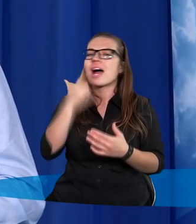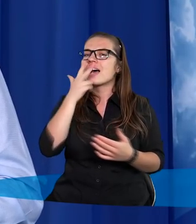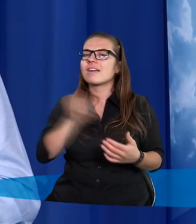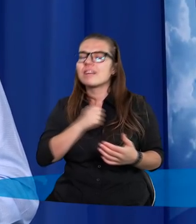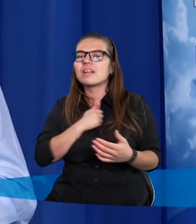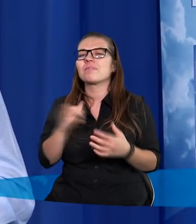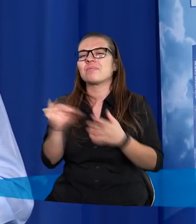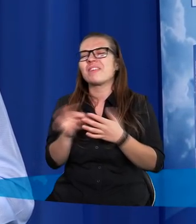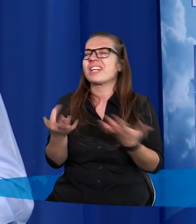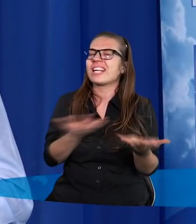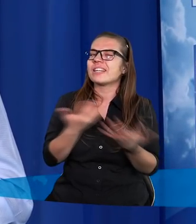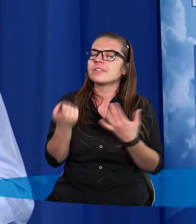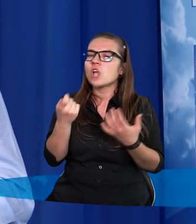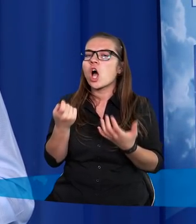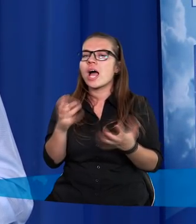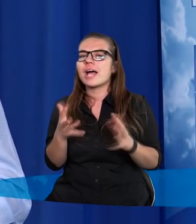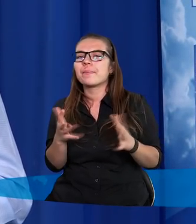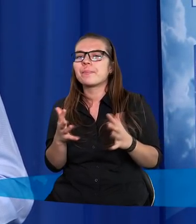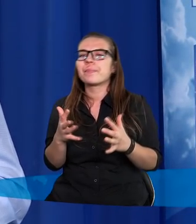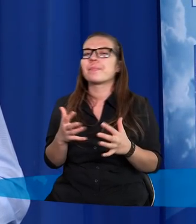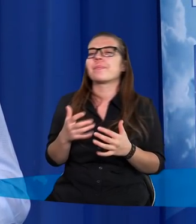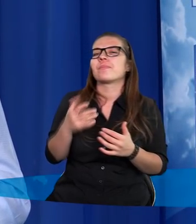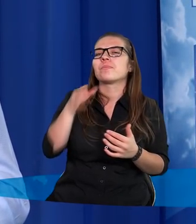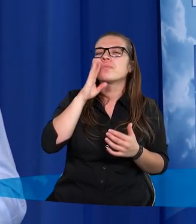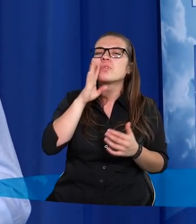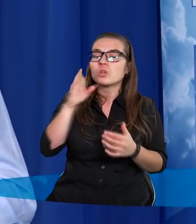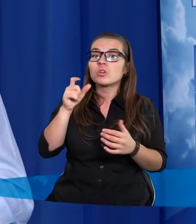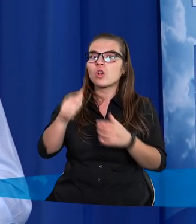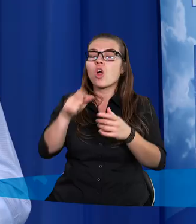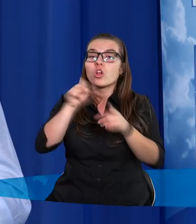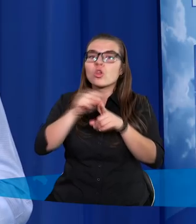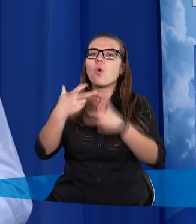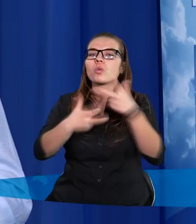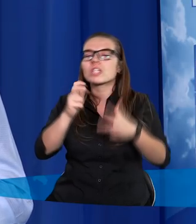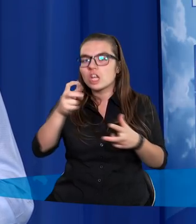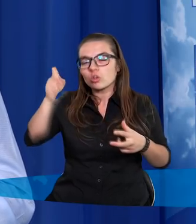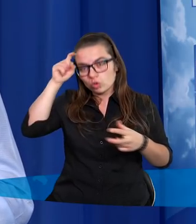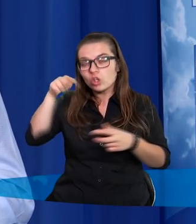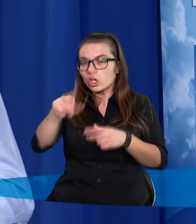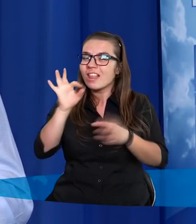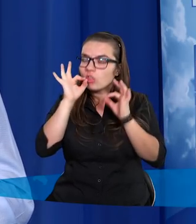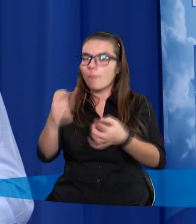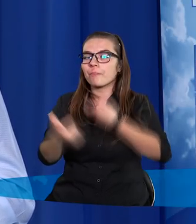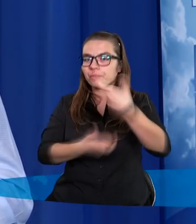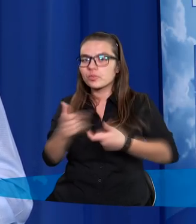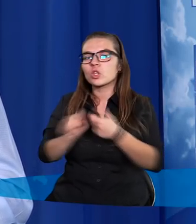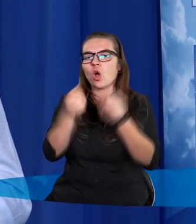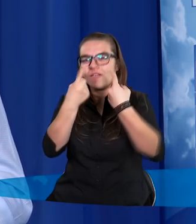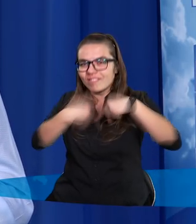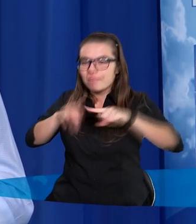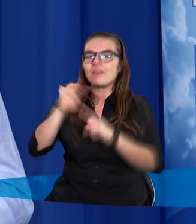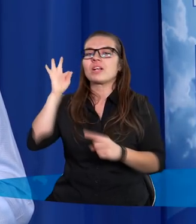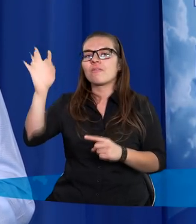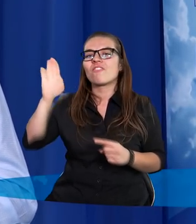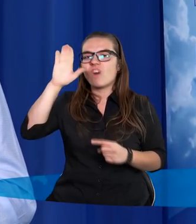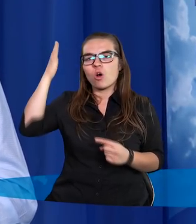takiego gromu, takiego nawet trochę przynaglenia człowieka do uczynienia czegoś dobrego, do wypełnienia woli